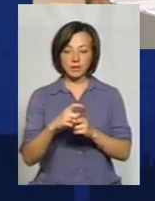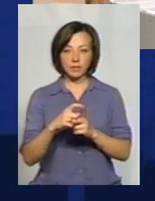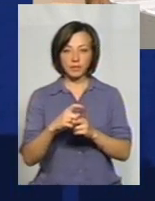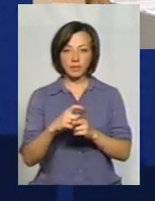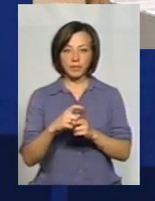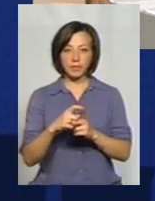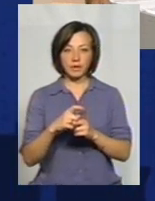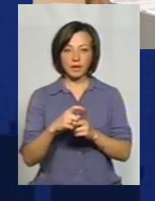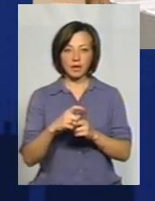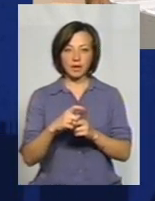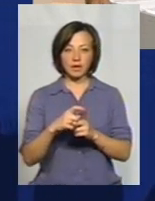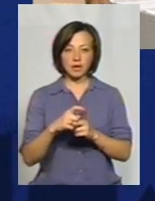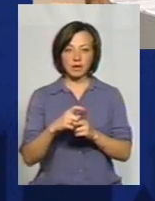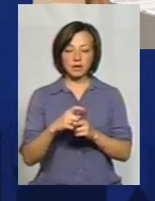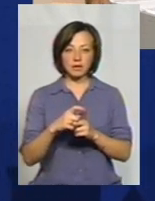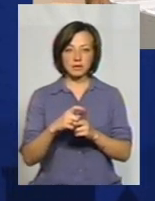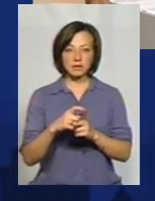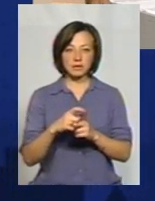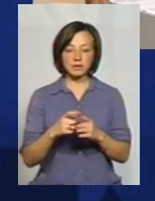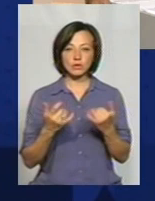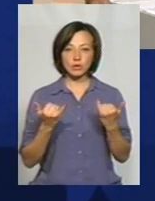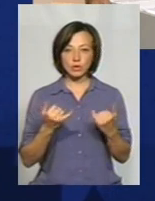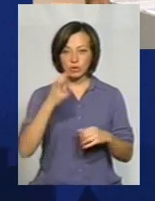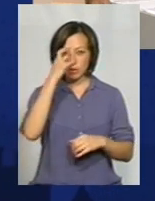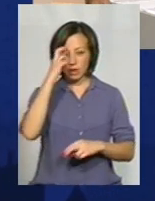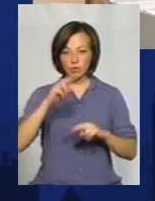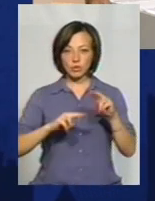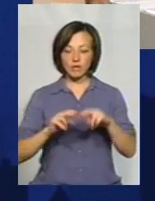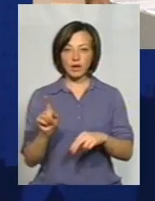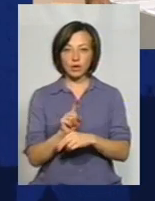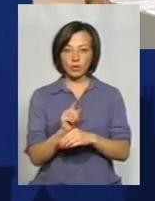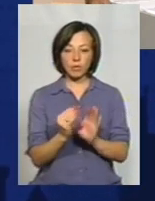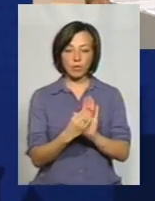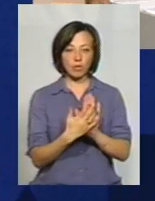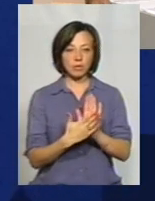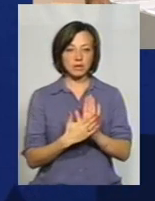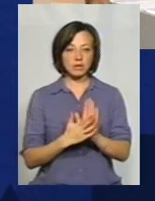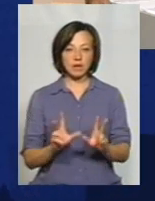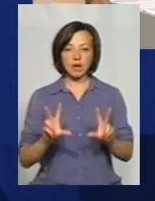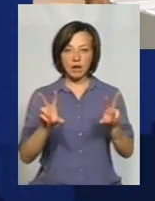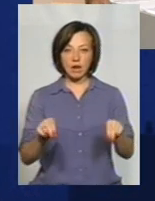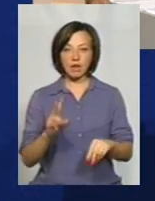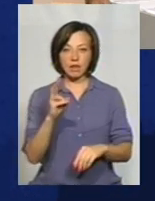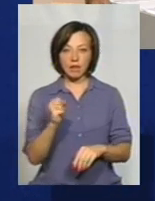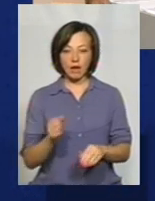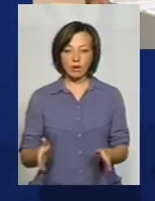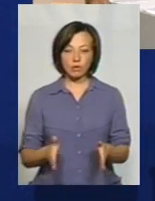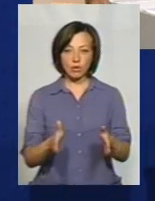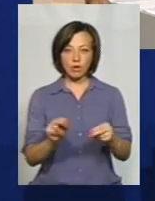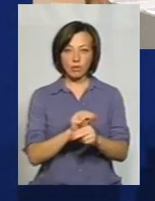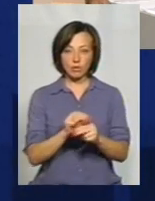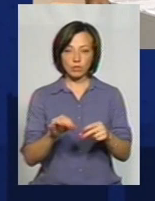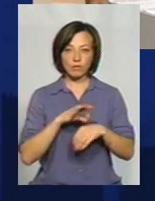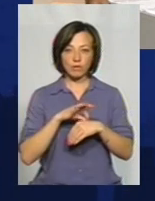В першу чергу, сьогодні в державних будівельних нормах прописана гарантія на ті ремонти, які